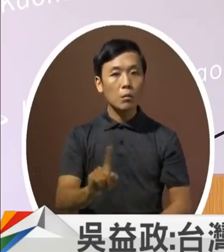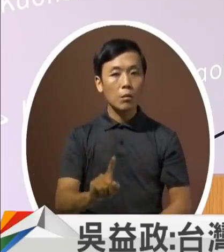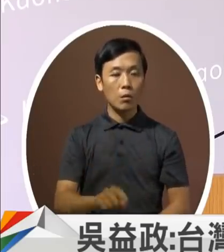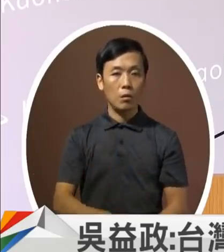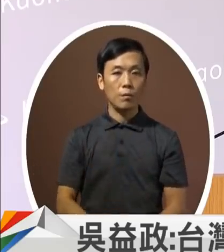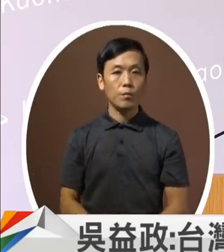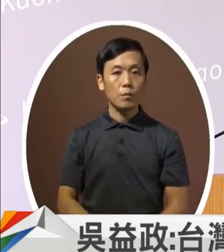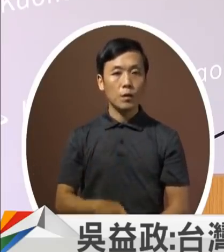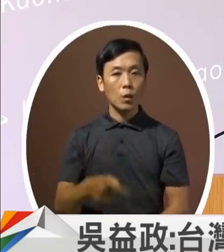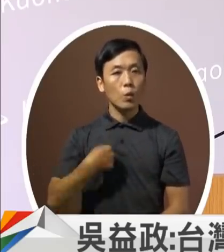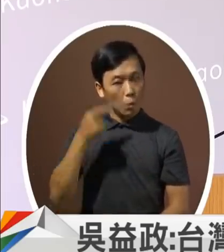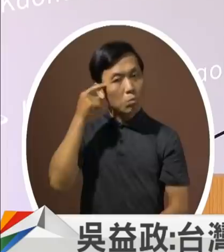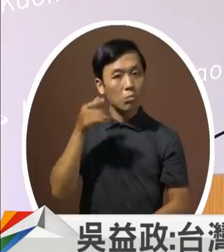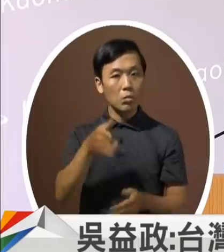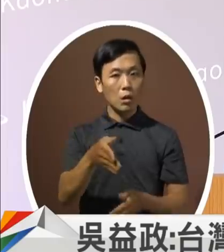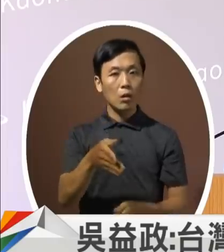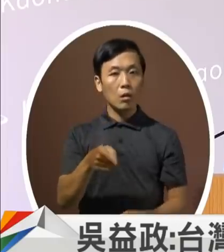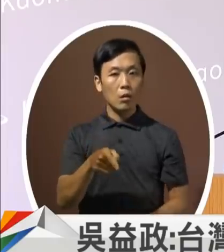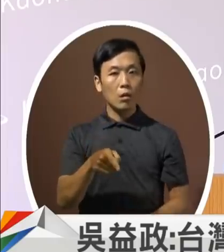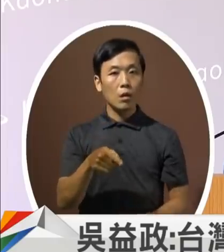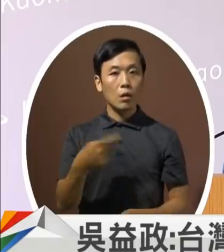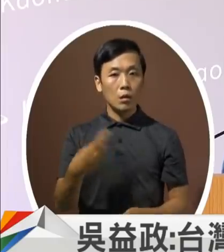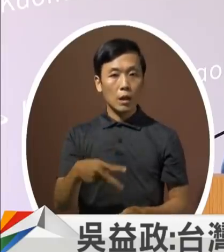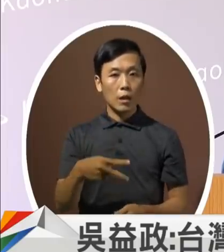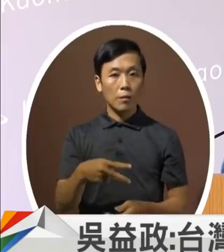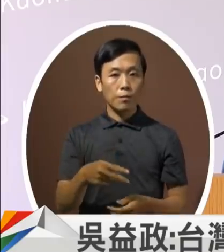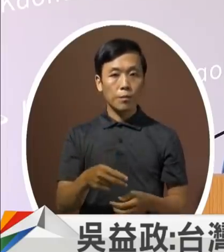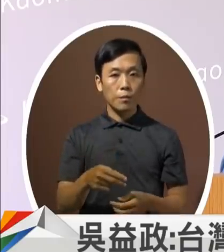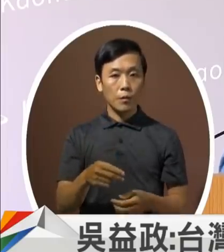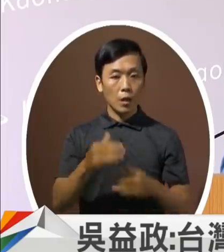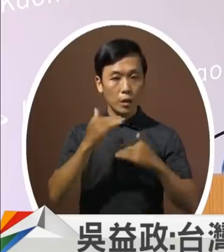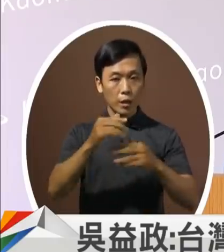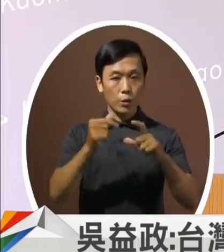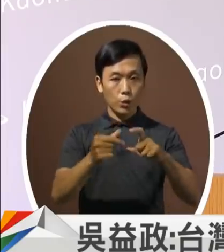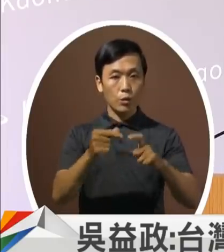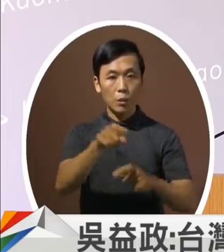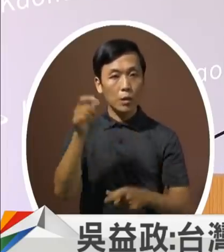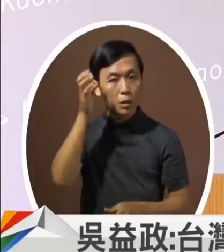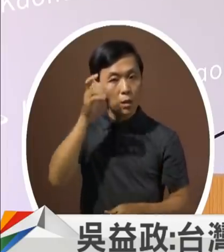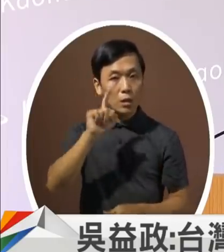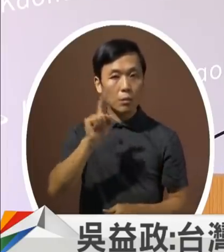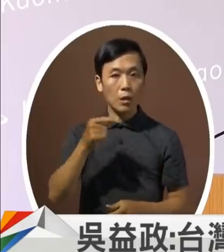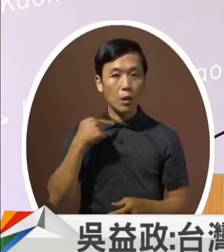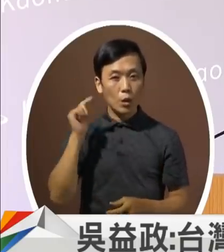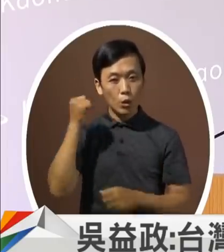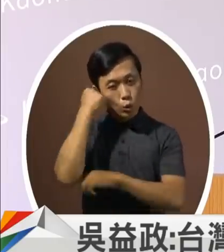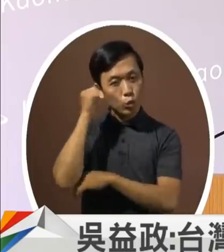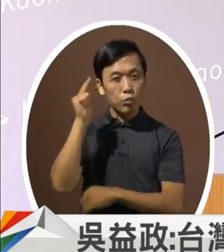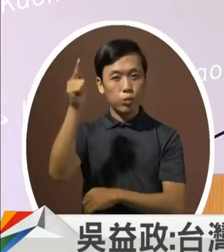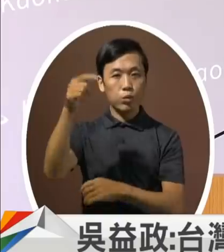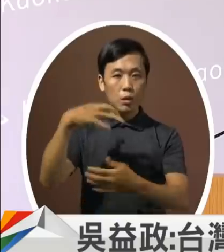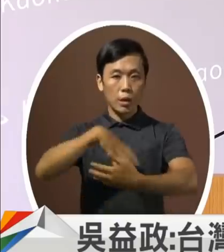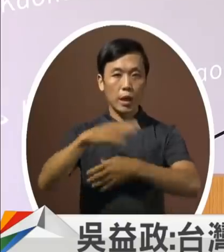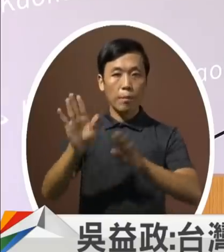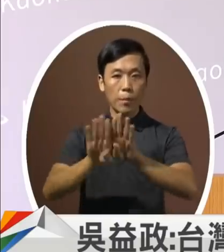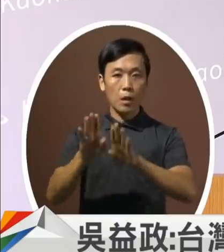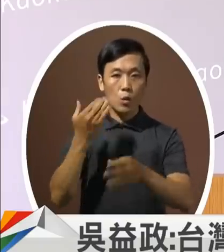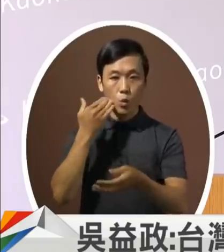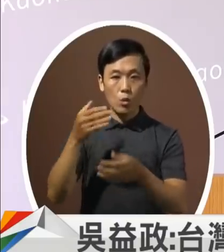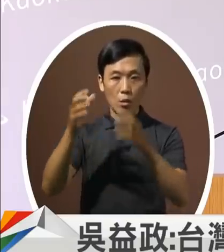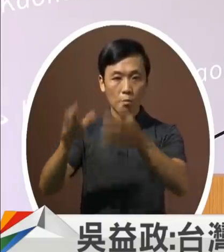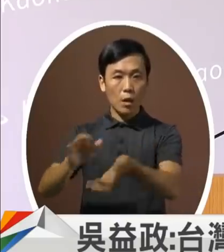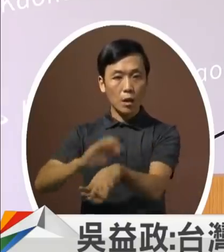对这个的看法第二个还有县区他们要求可能期待就是说他们住口来门那有时候看个医院